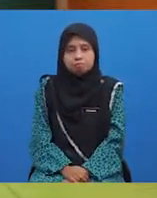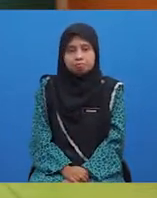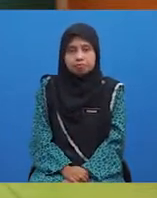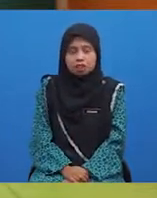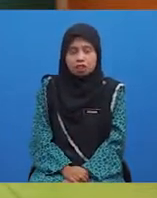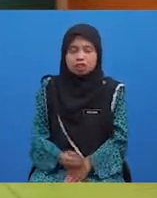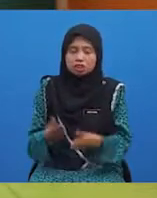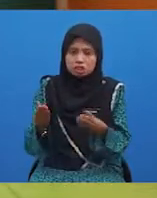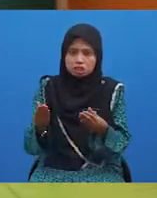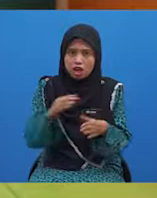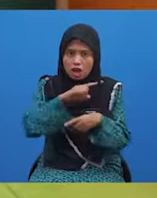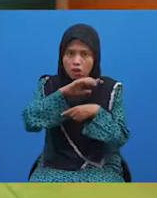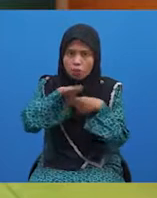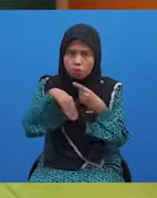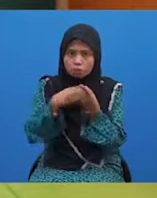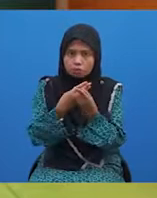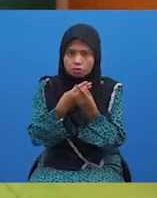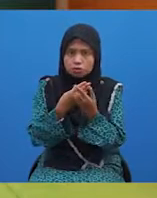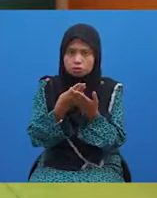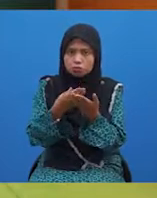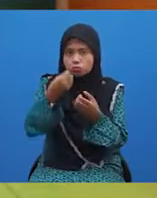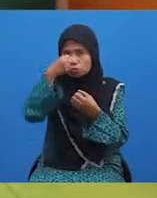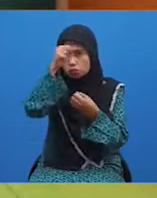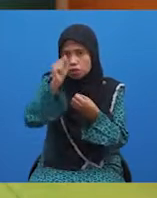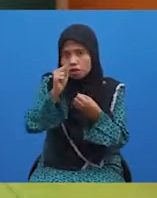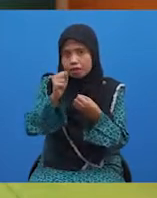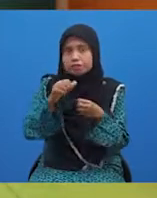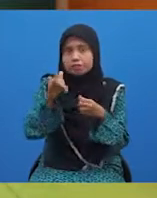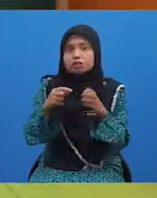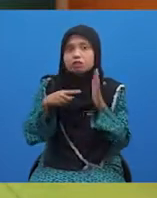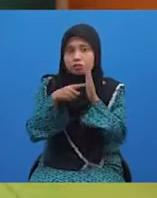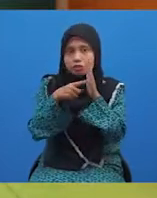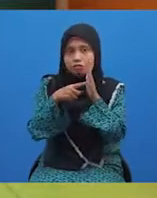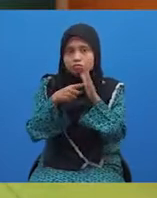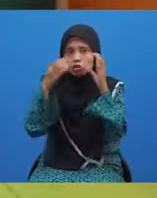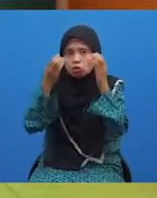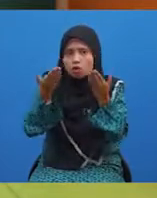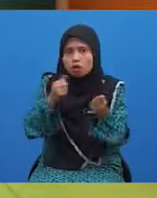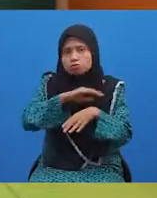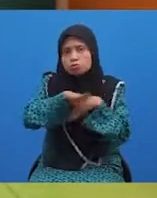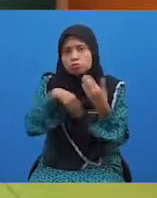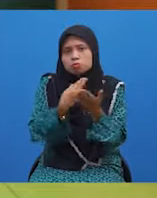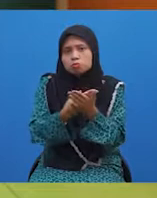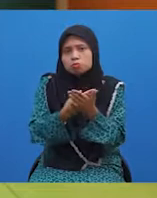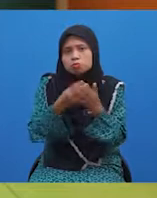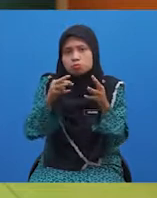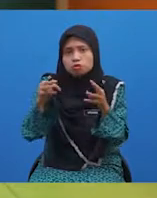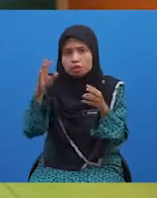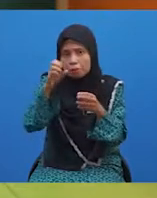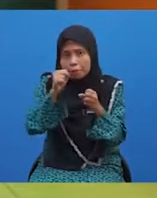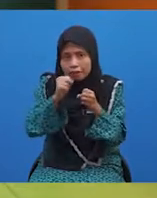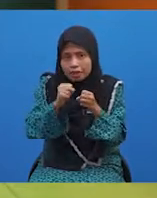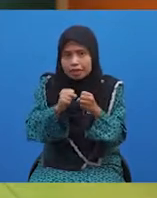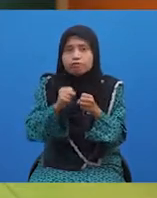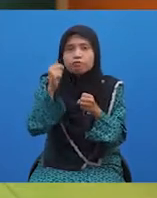Sila jawab semua soalan melalui paparan ini. Cikgu harap pelajar dapat merangka jawapan